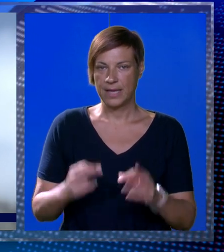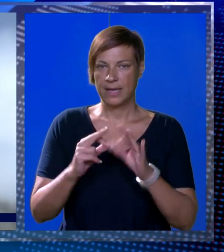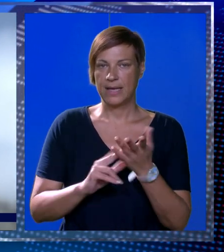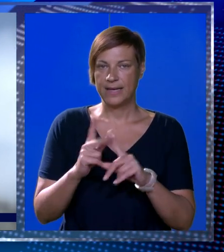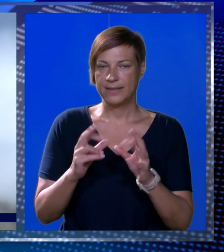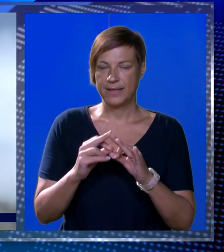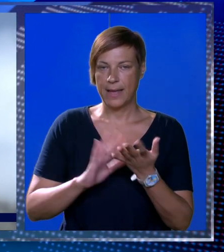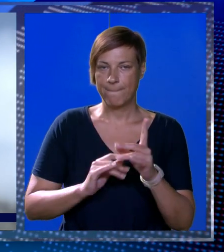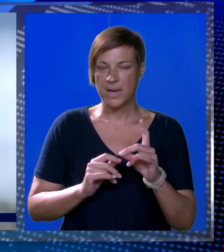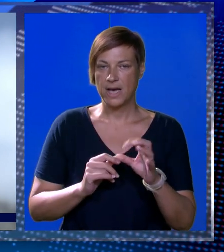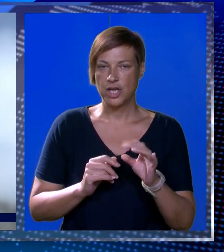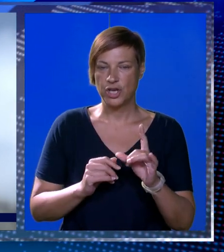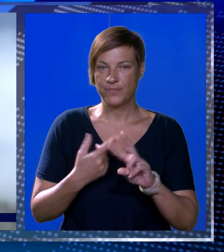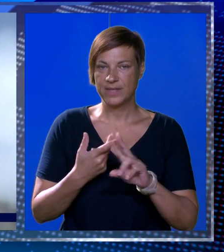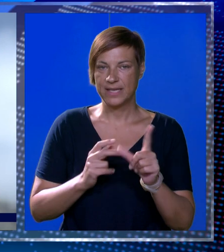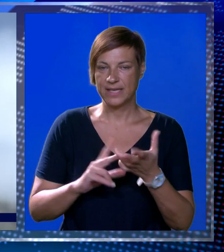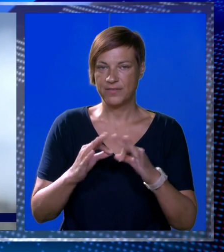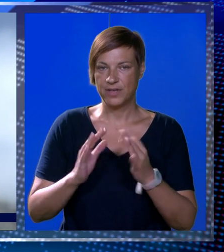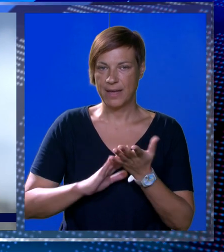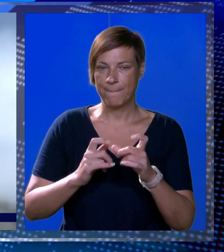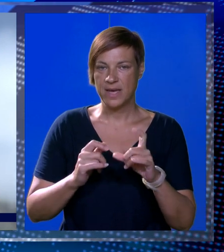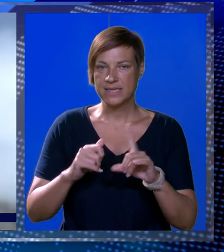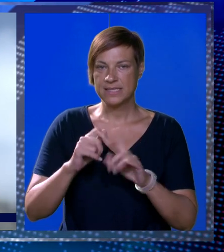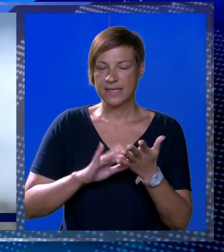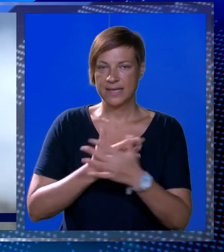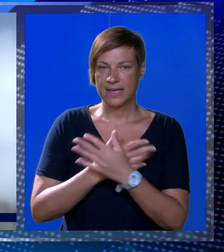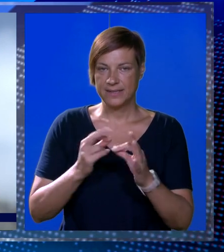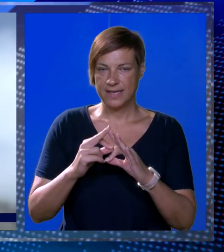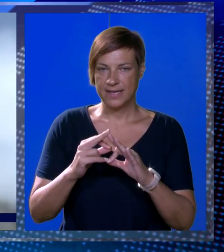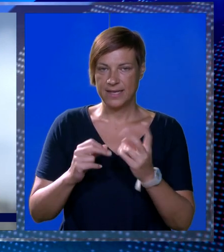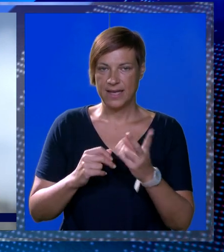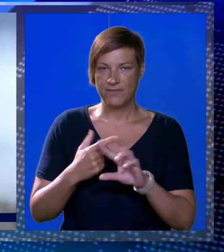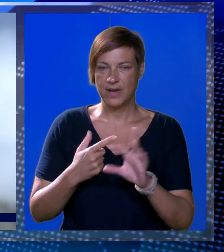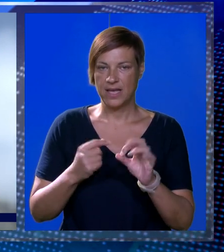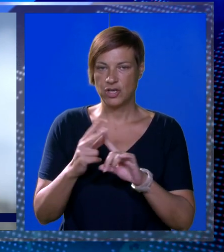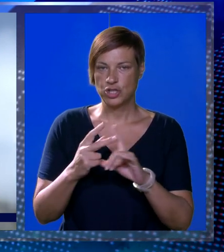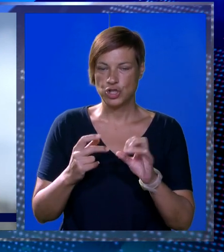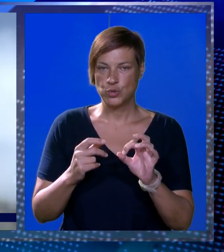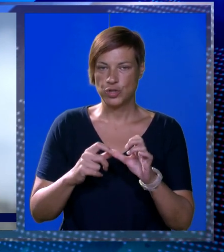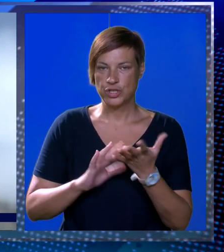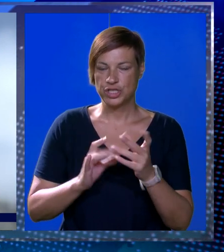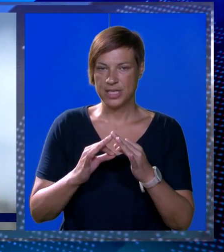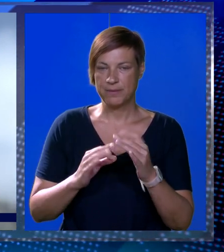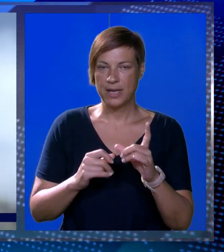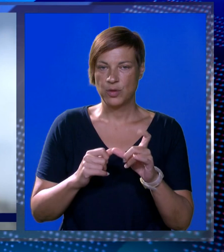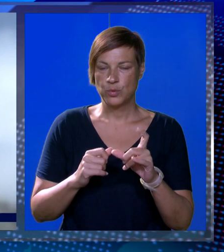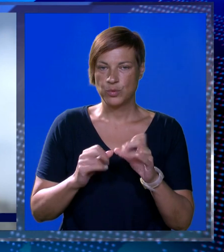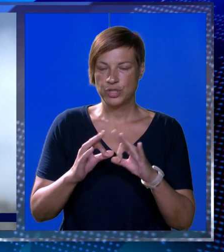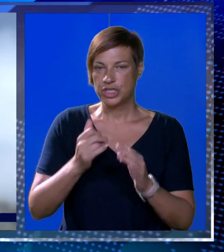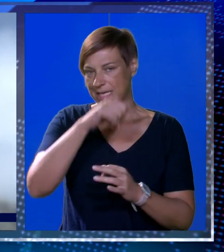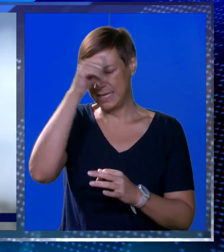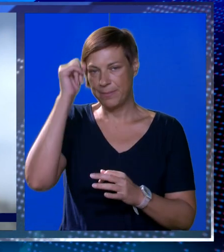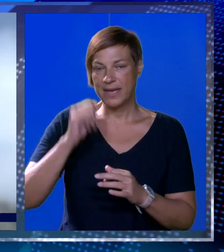Andreja, Maro, Romano, Hrvoje, Maris, Katarina, Marija, Dolores, Vlaho, Đuro, Šimo, Luka, Tonči.